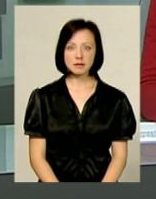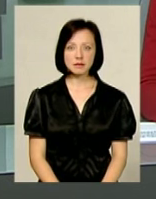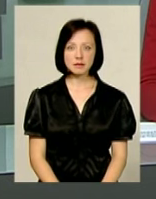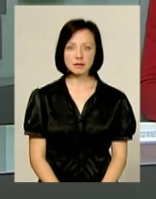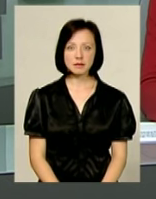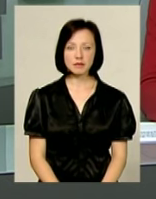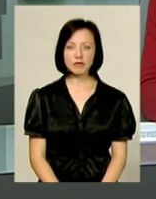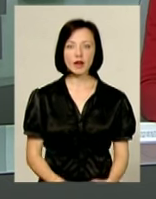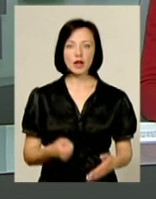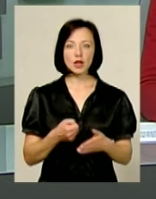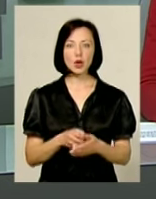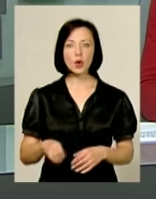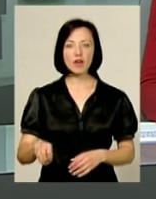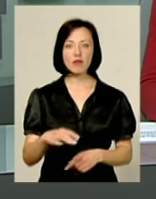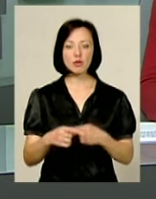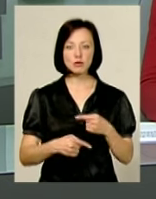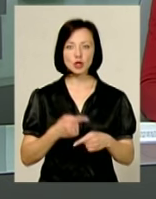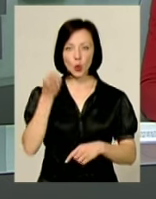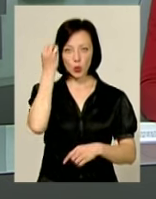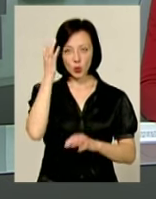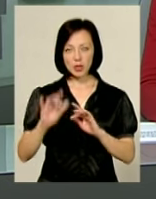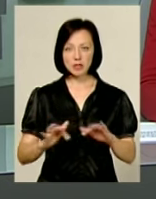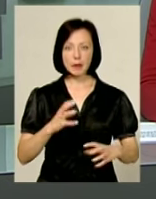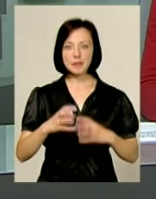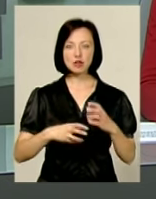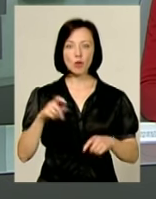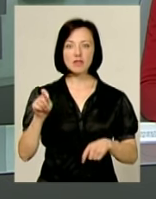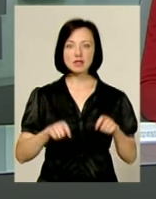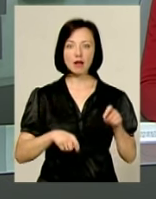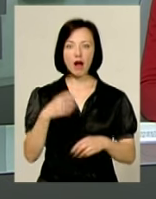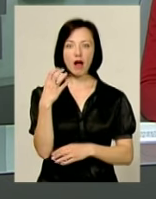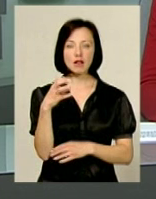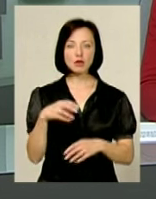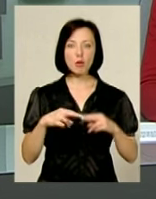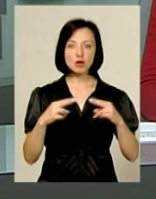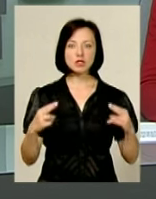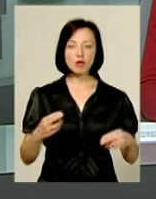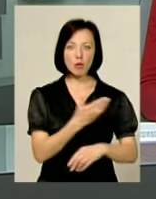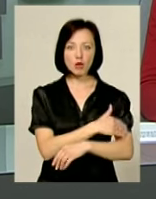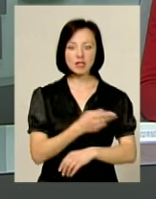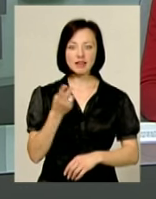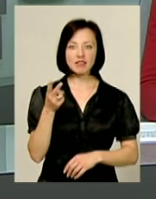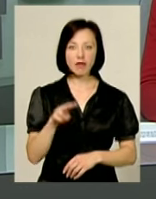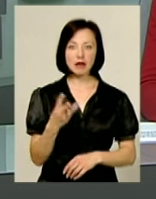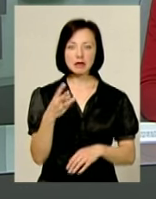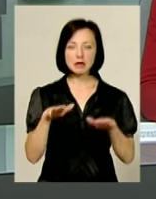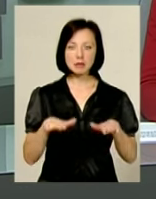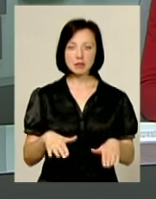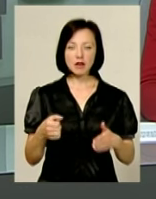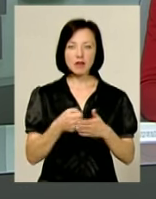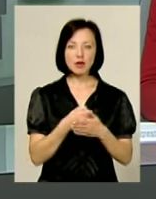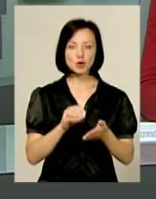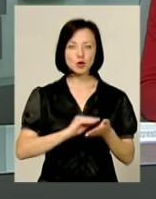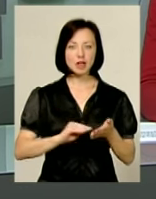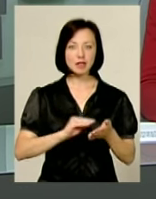До Європи через культурне дійство. На міжнародному фестивалі «Калинові мости» у Польщі два треті місця вибороли журналісти